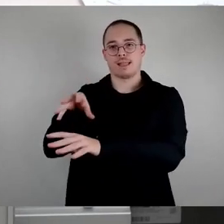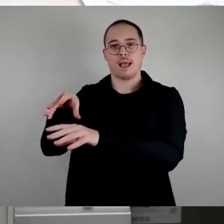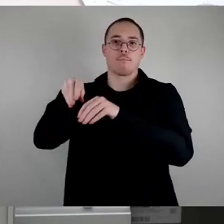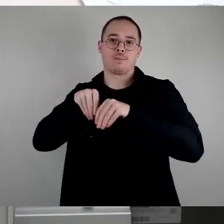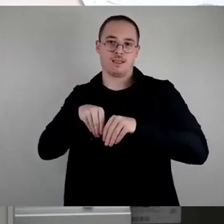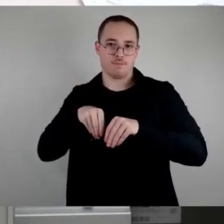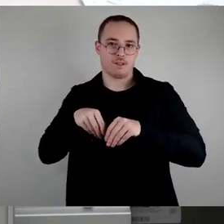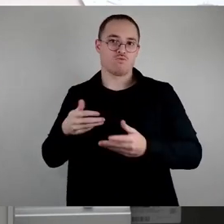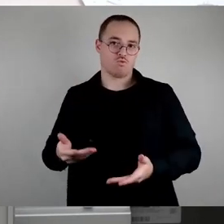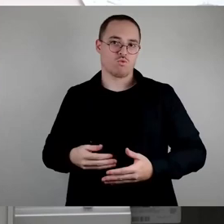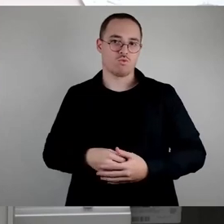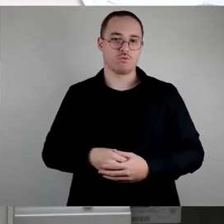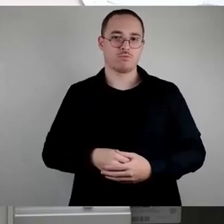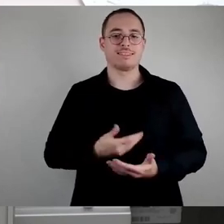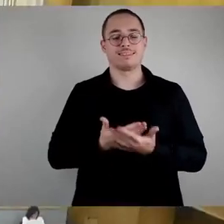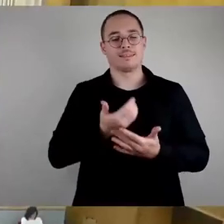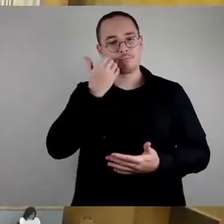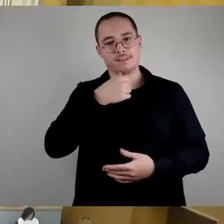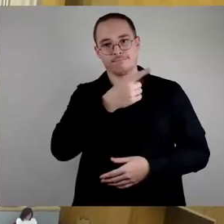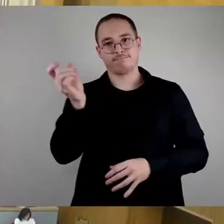Anliegen zu. Vielen Dank.